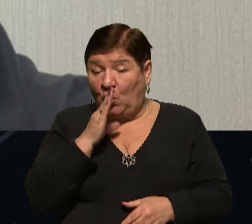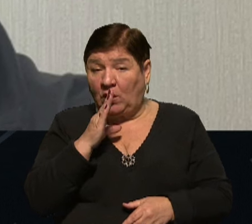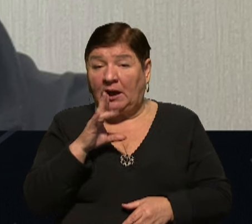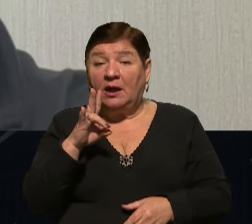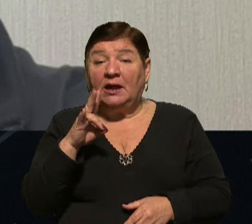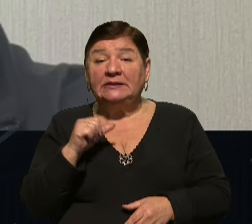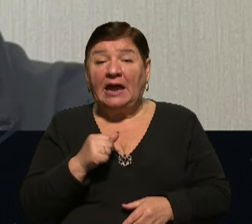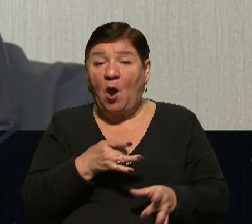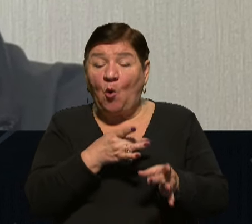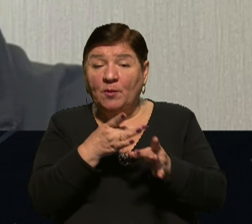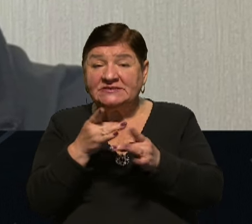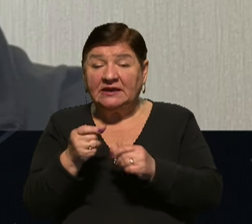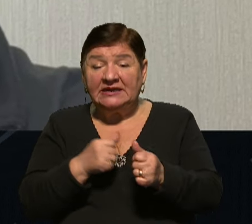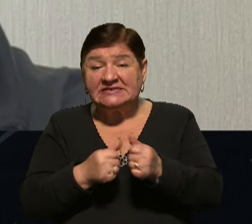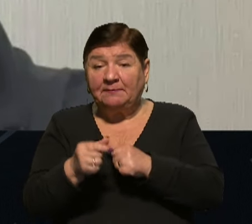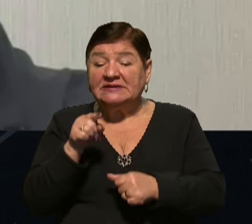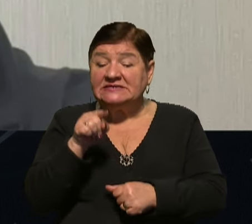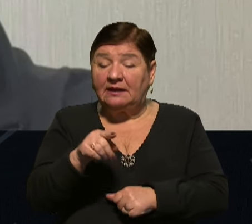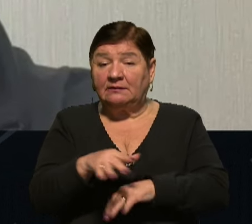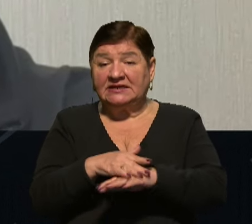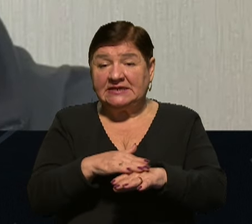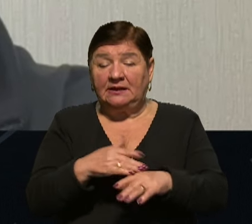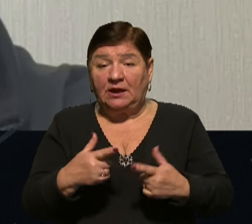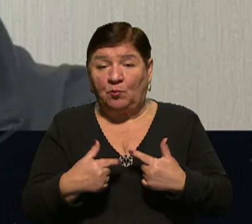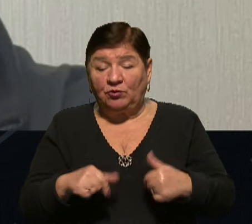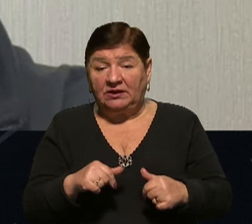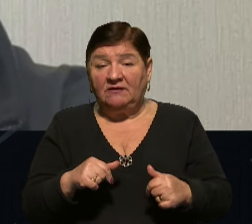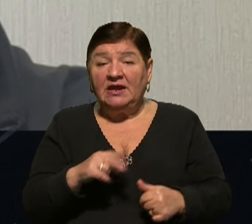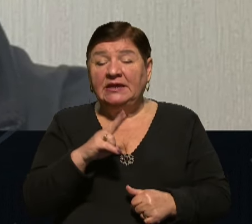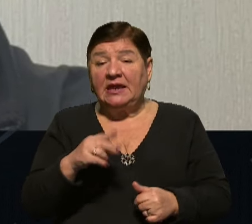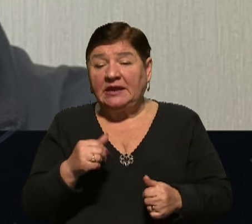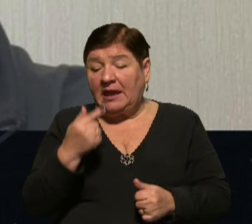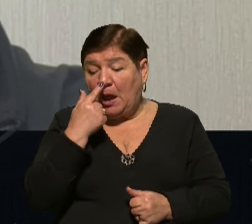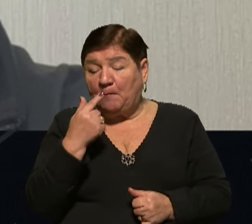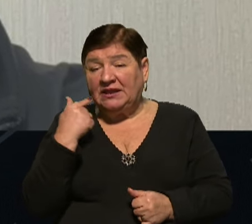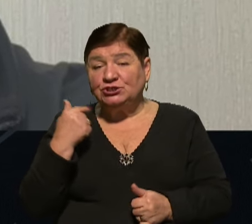обстріли саме цих населених пунктів, які найближчі до Кругляківки?